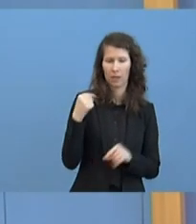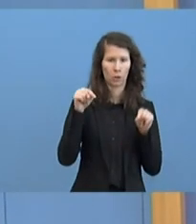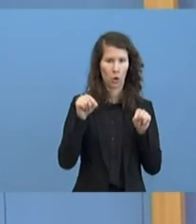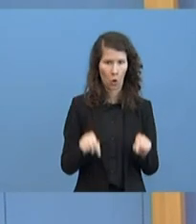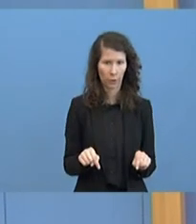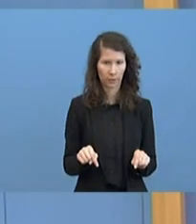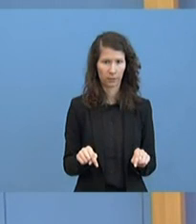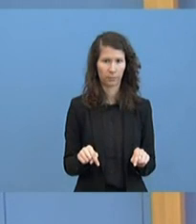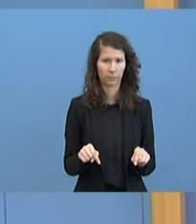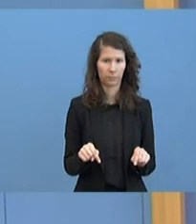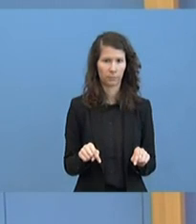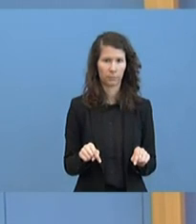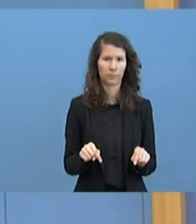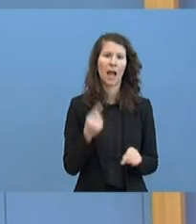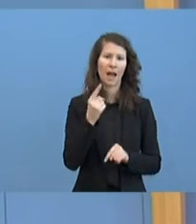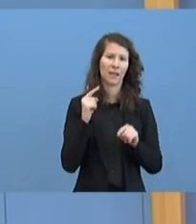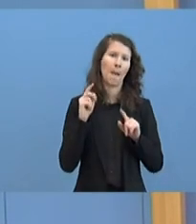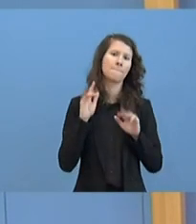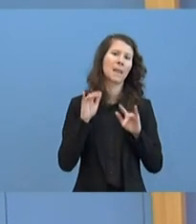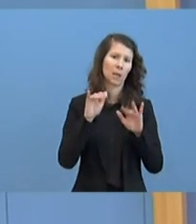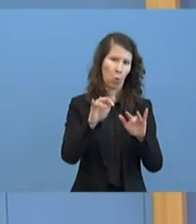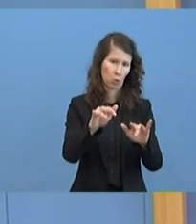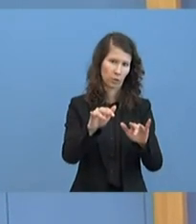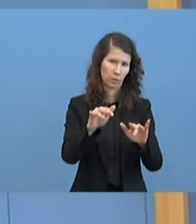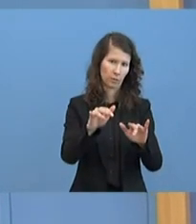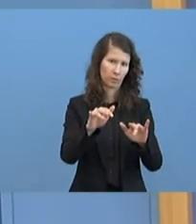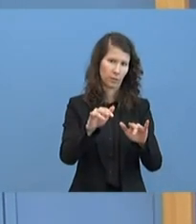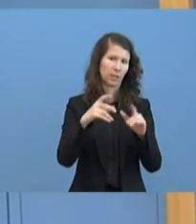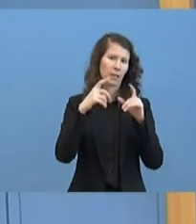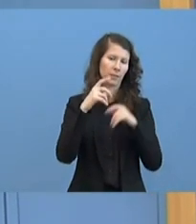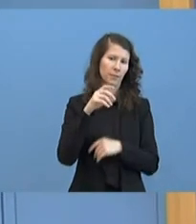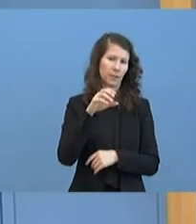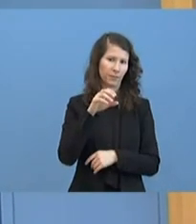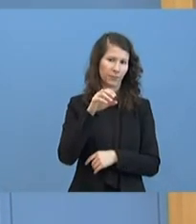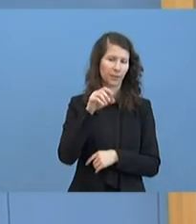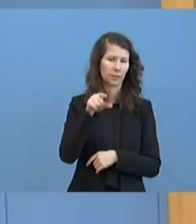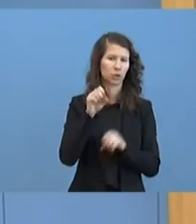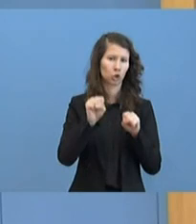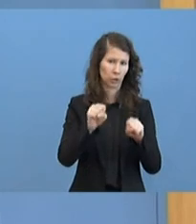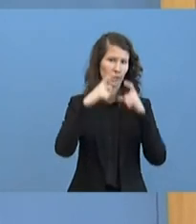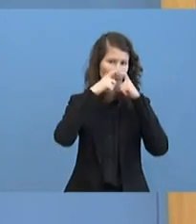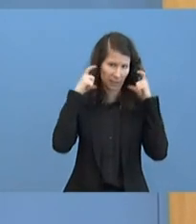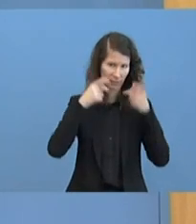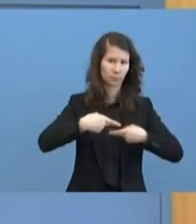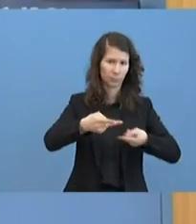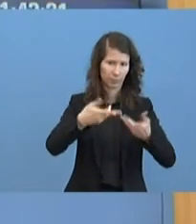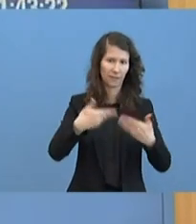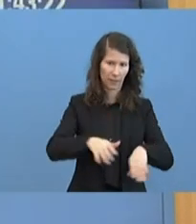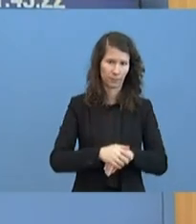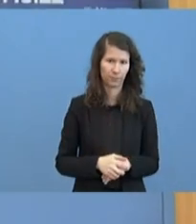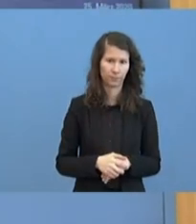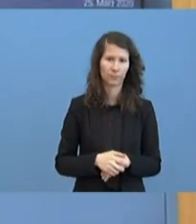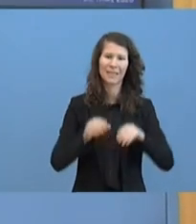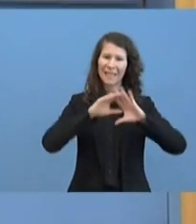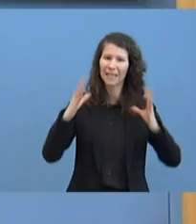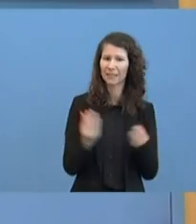jeweils eine Million FFP2-Masken ausgeliefert, was jetzt die Gesamtkapazität anbelangt. Also da bitte ich